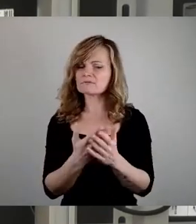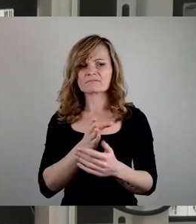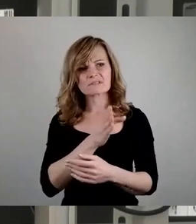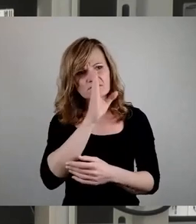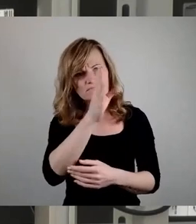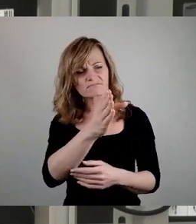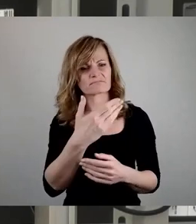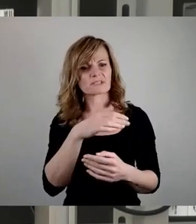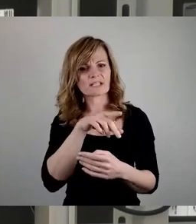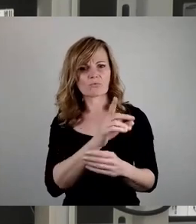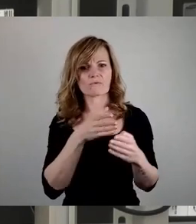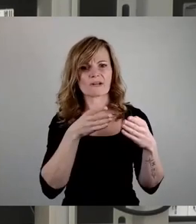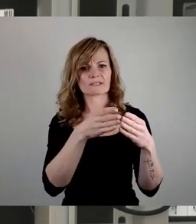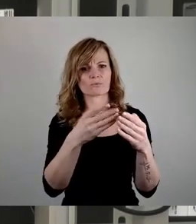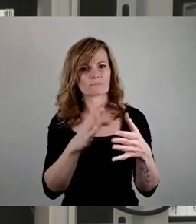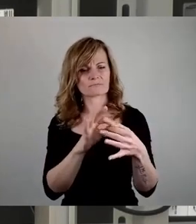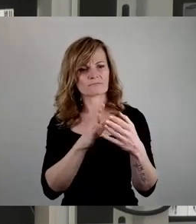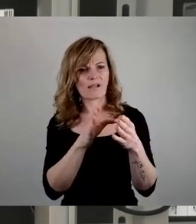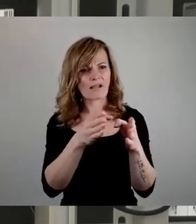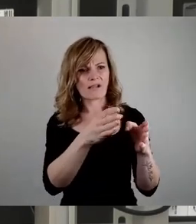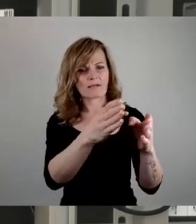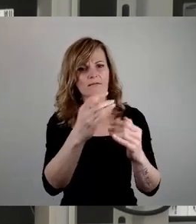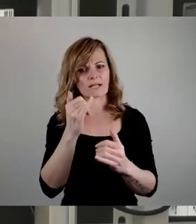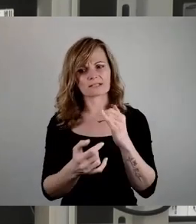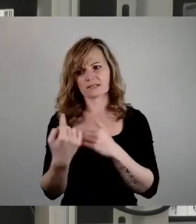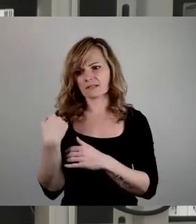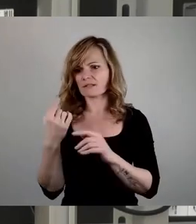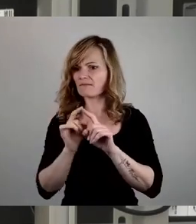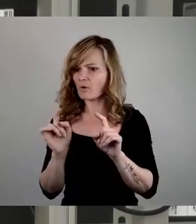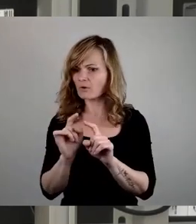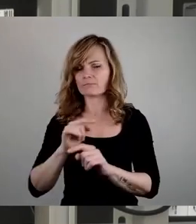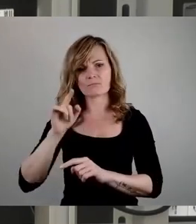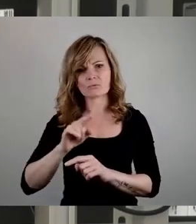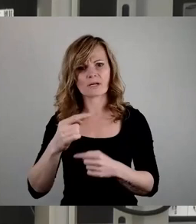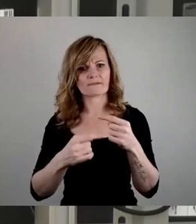in dieser Frage in den letzten Wochen und Monaten entwickelt.